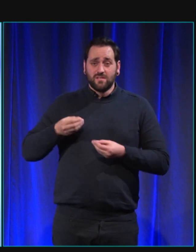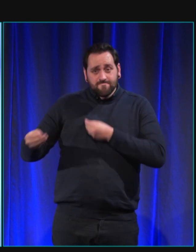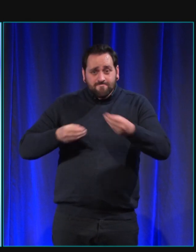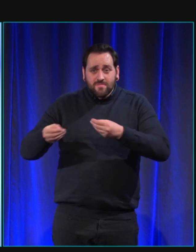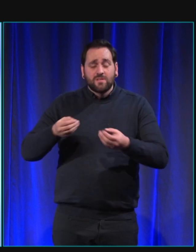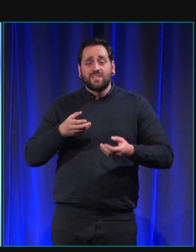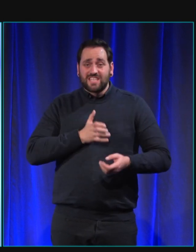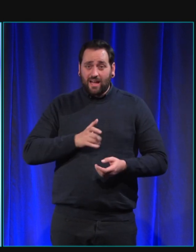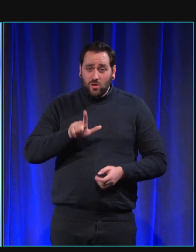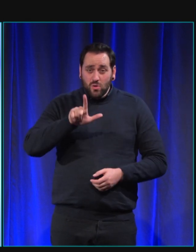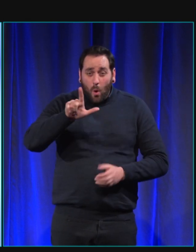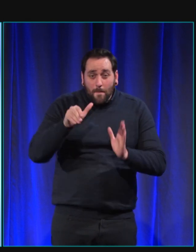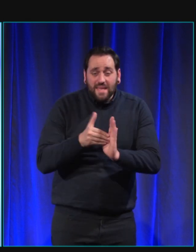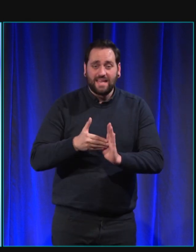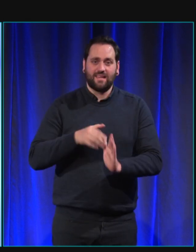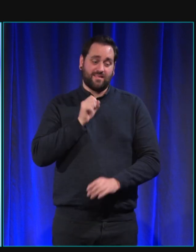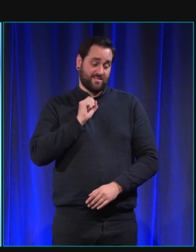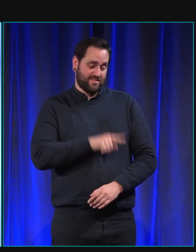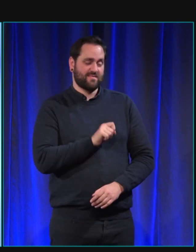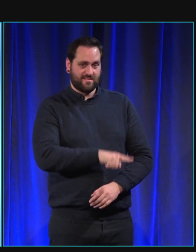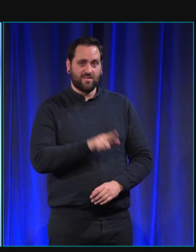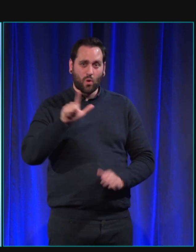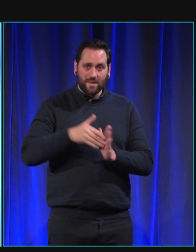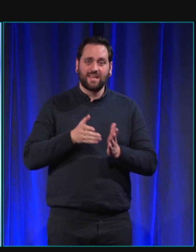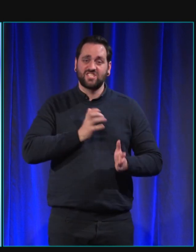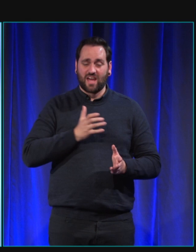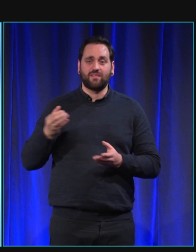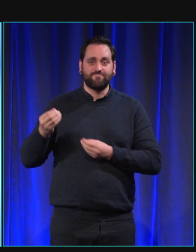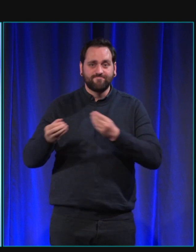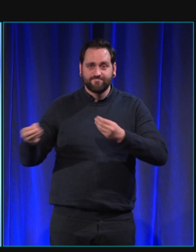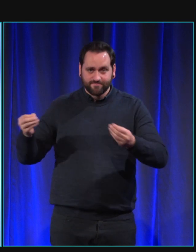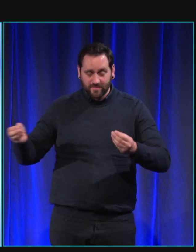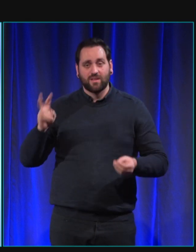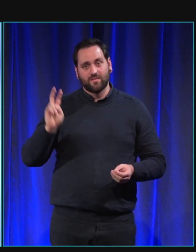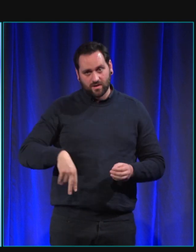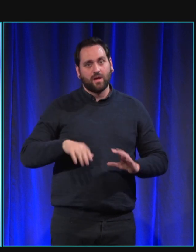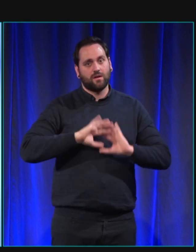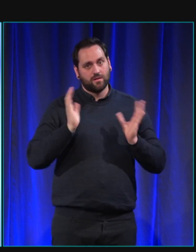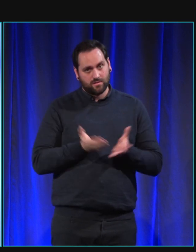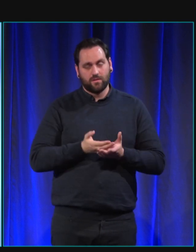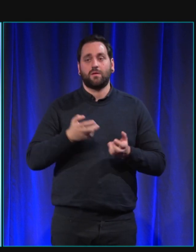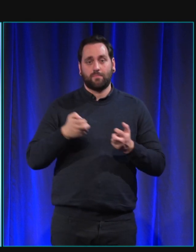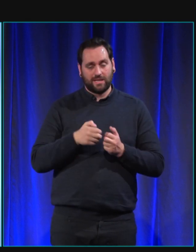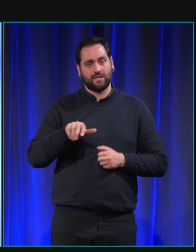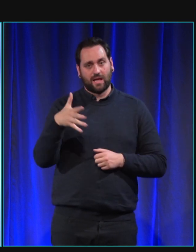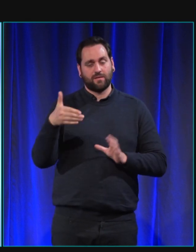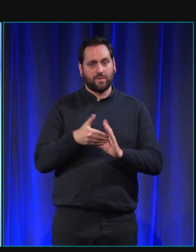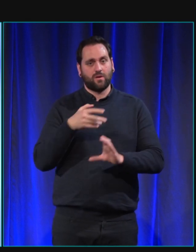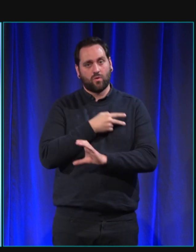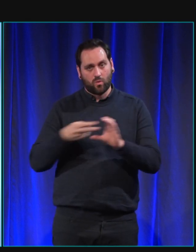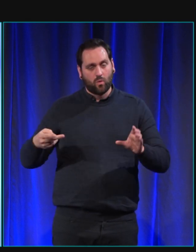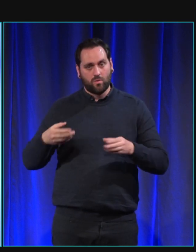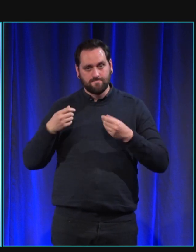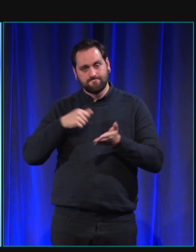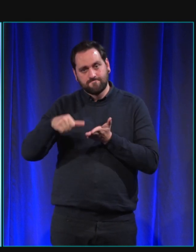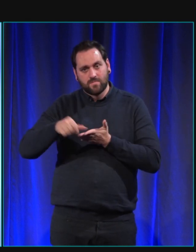gratuitement des chiens qui coûtent plus de 15 000 euros aux bénéficiaires et du coup ils remettent donc des chiens d'éveil des chiens d'accompagnement